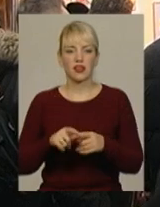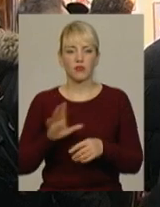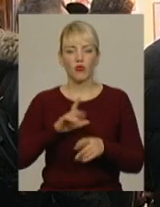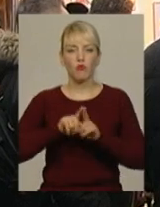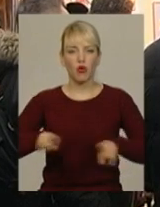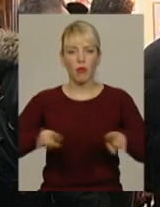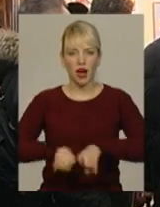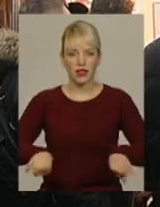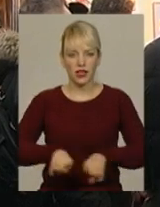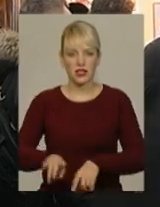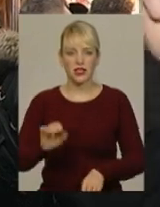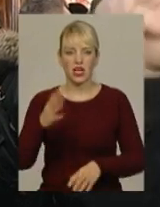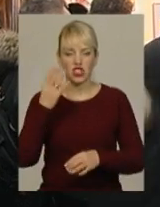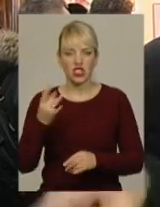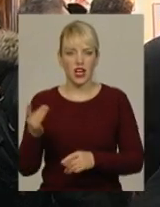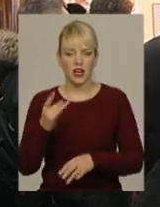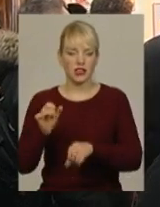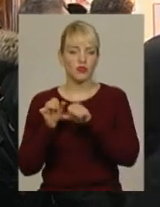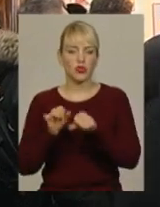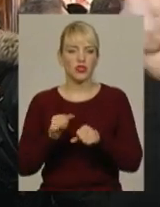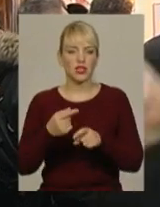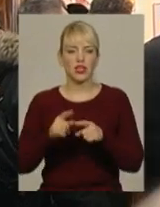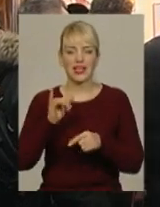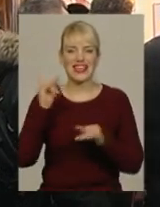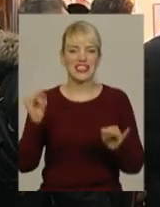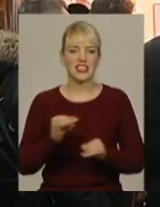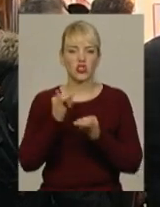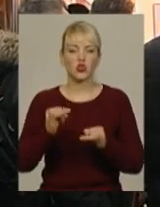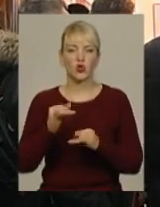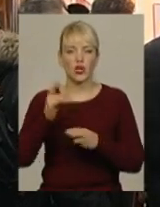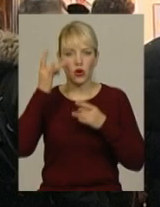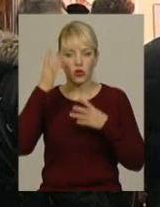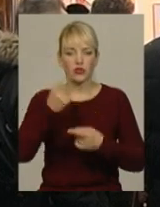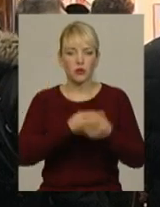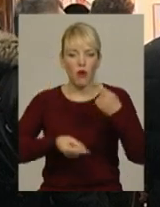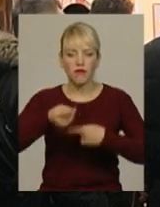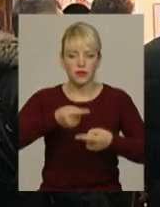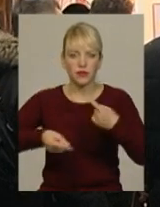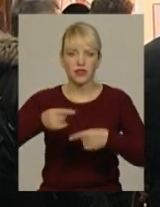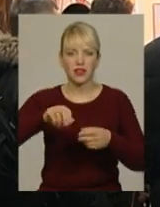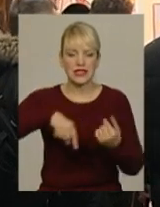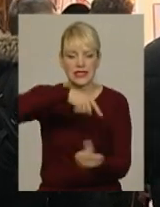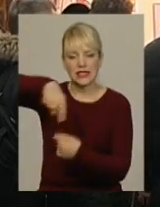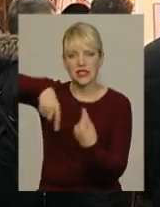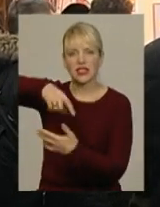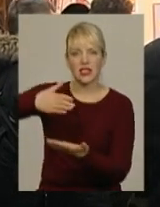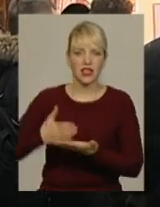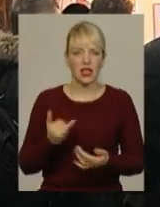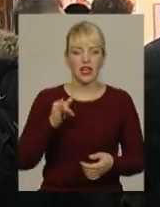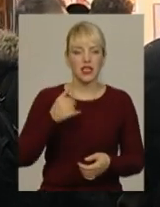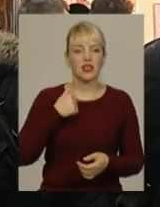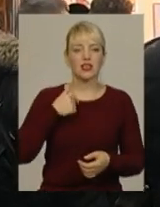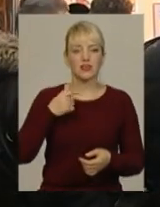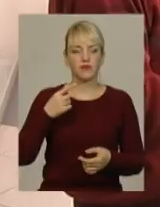Ще раз вернути і історія, і завжди культура певними циклами, звернути це увагу, на мою думку,